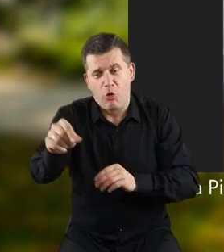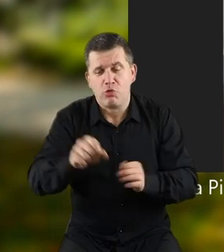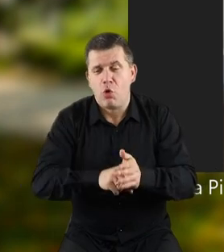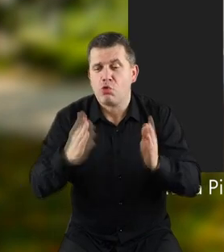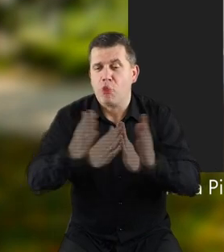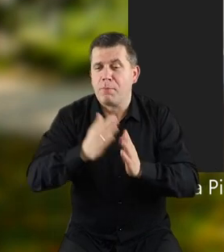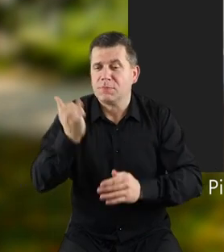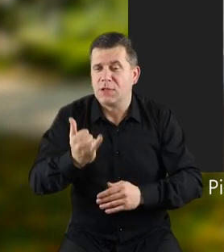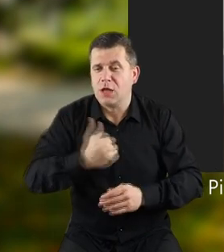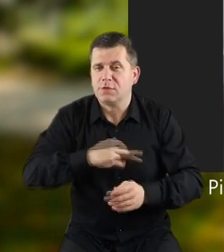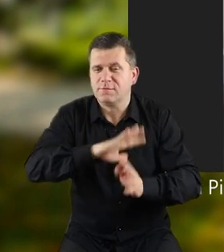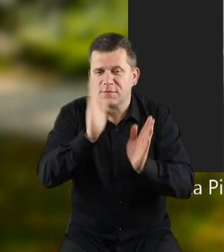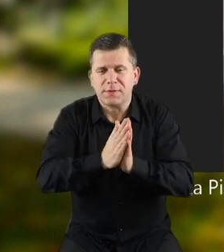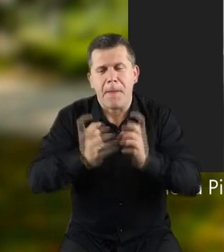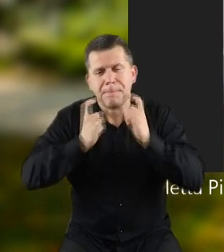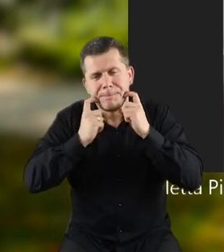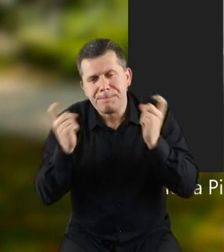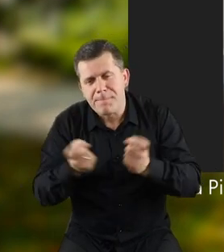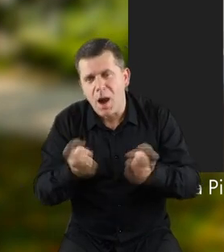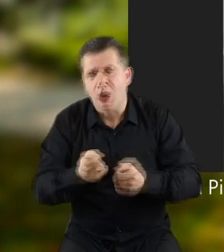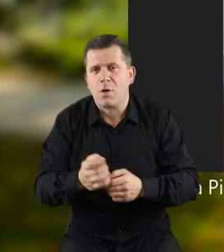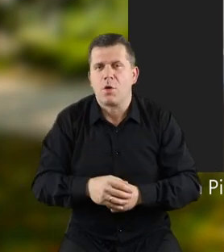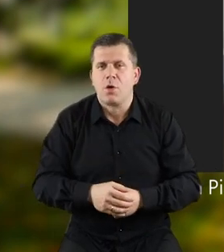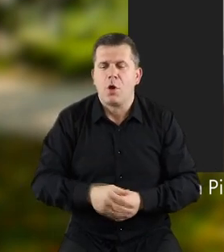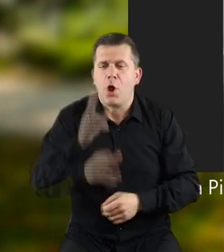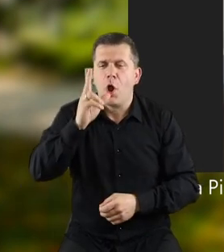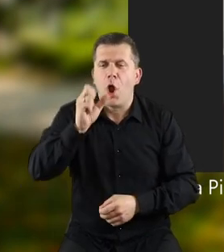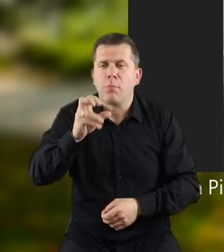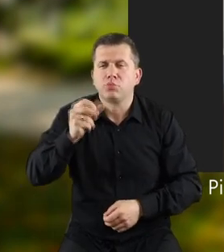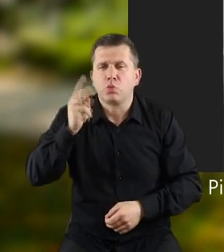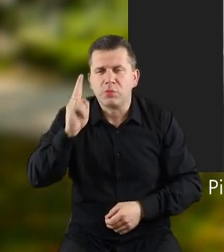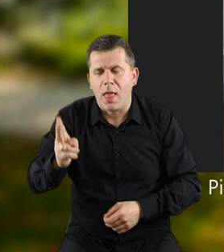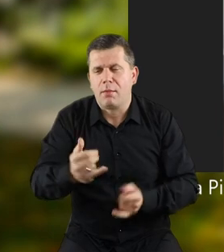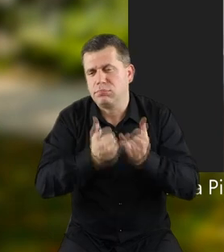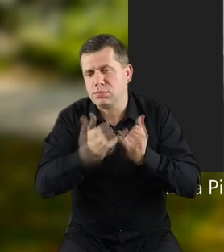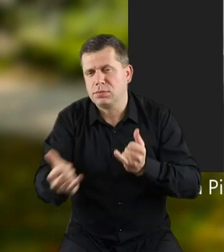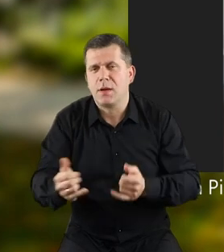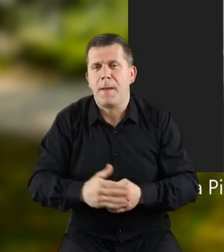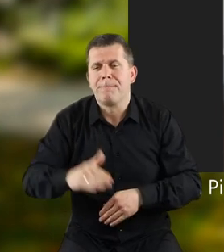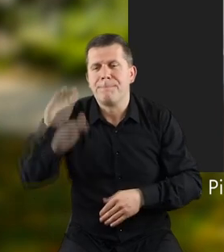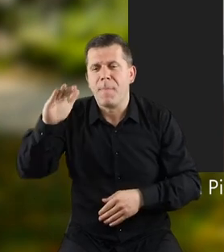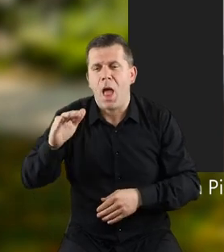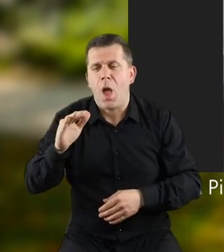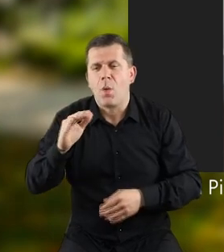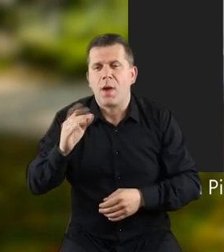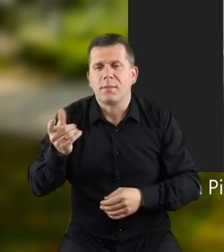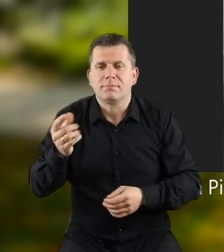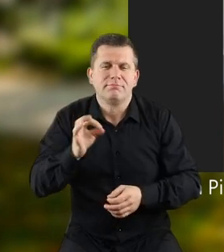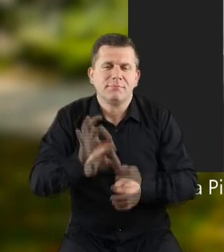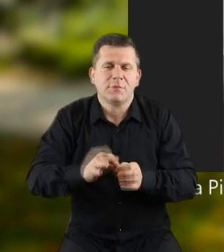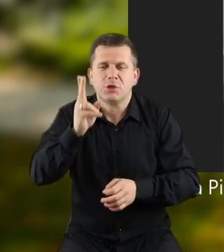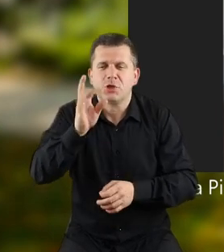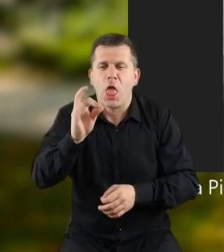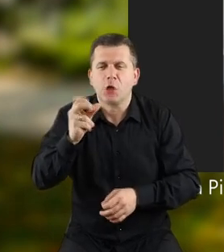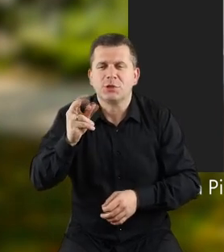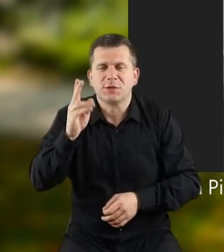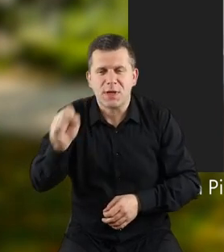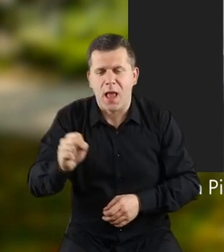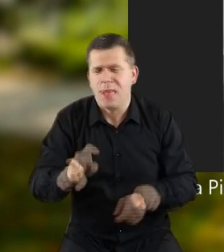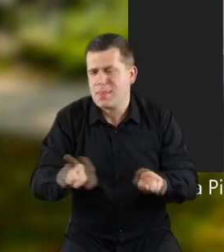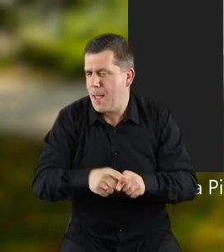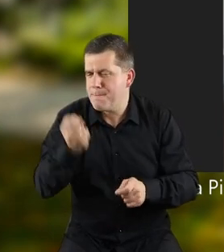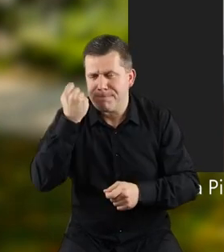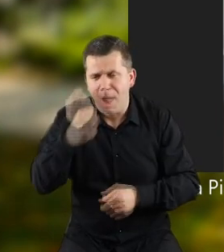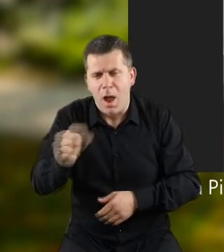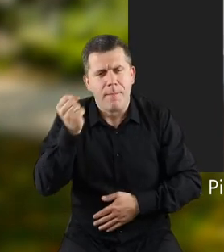i słuchajcie, i czytałam wszystkie klasyczne bajki, czyli kot w butach, kopciuszek, małą księżniczkę, więc